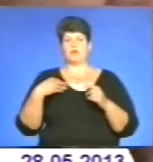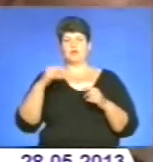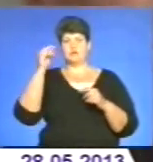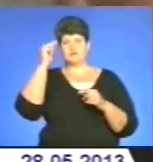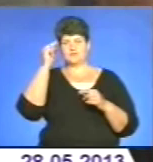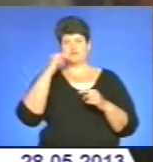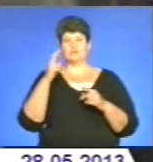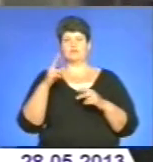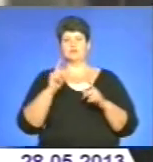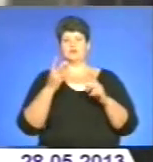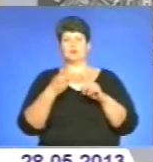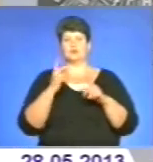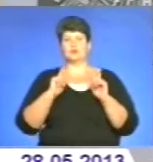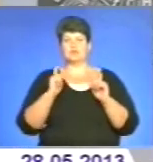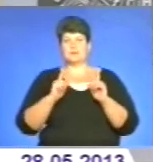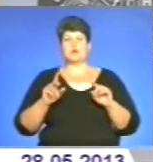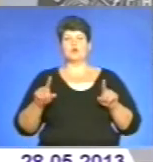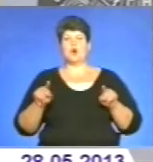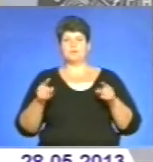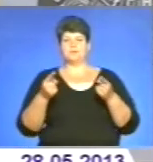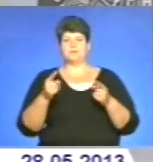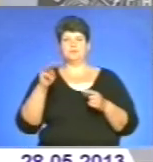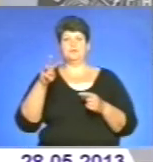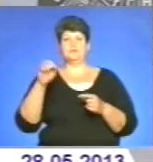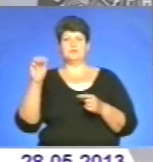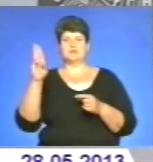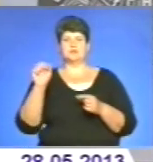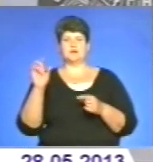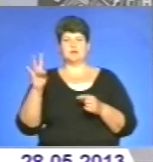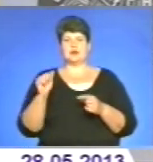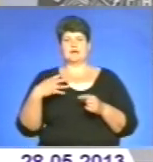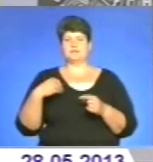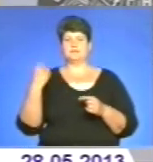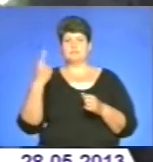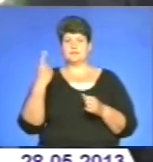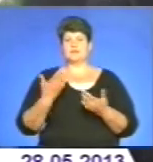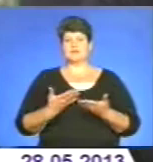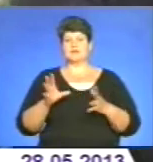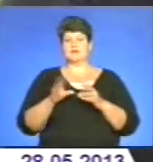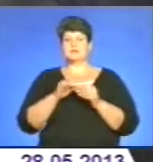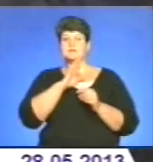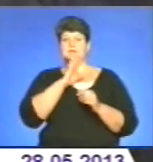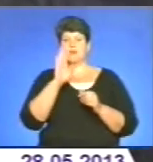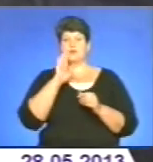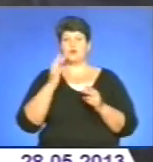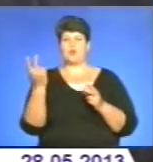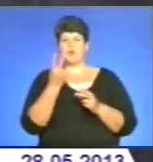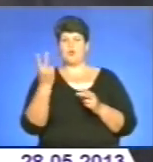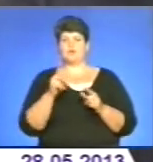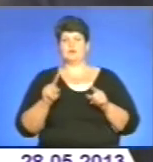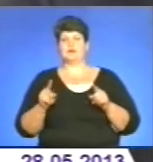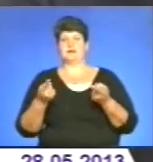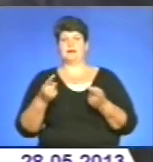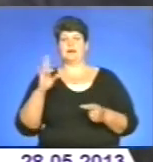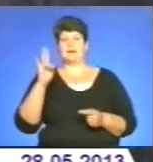прикладного мистецтва під час облави у селі Мшана Львівської області, де жив Ярослав з матір'ю, їх обох заарештували НКВД